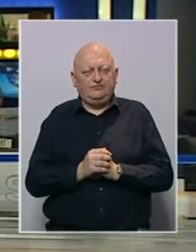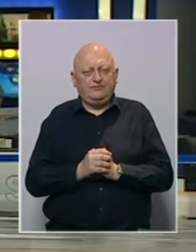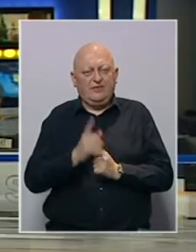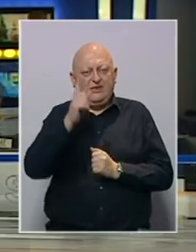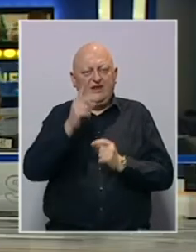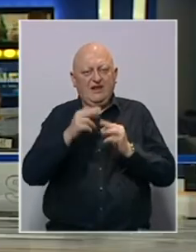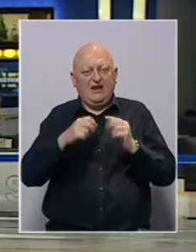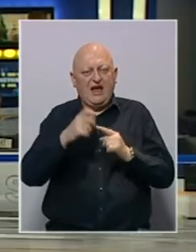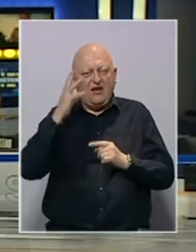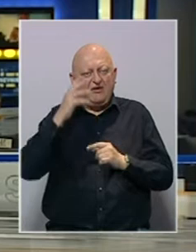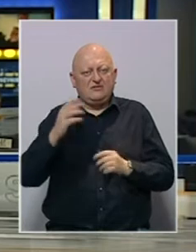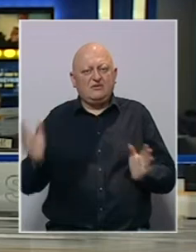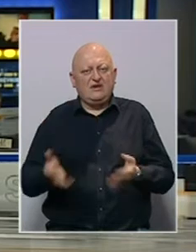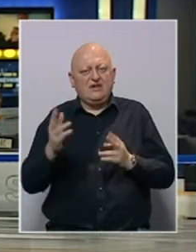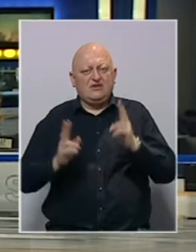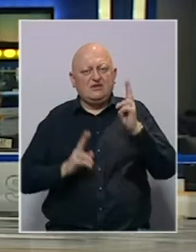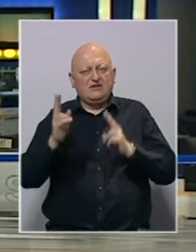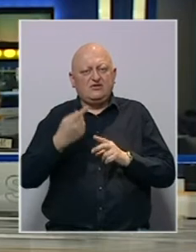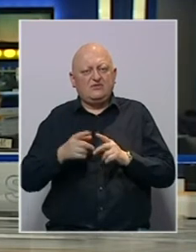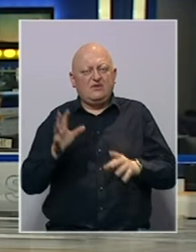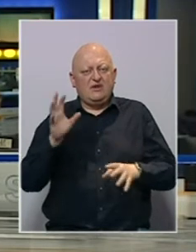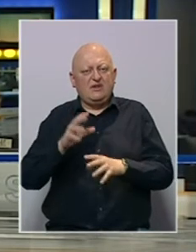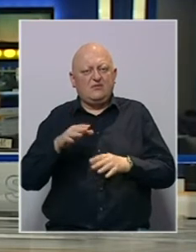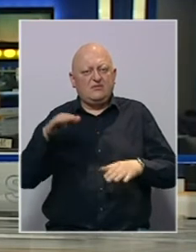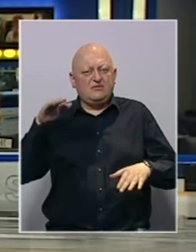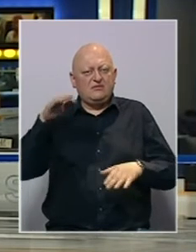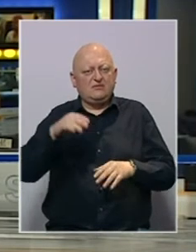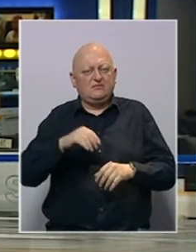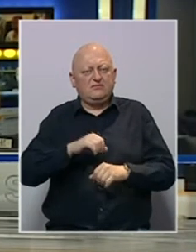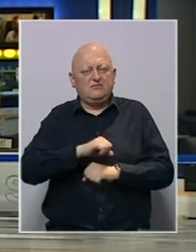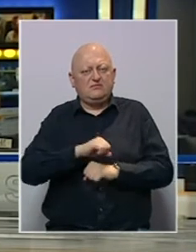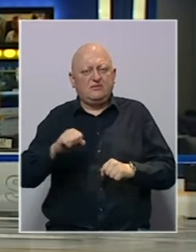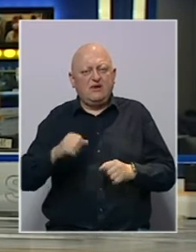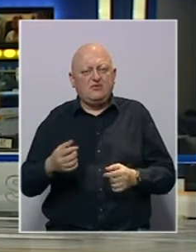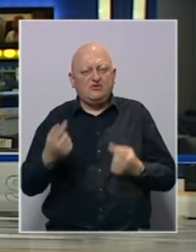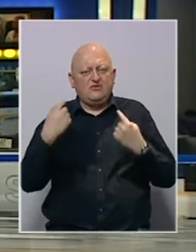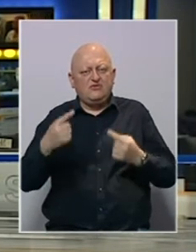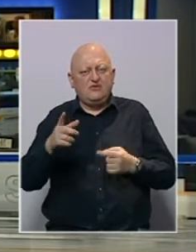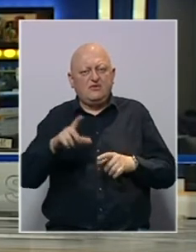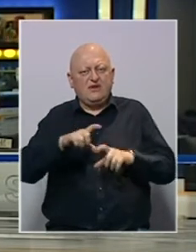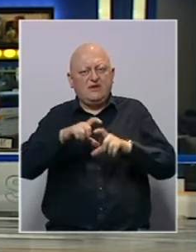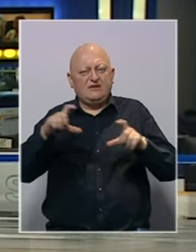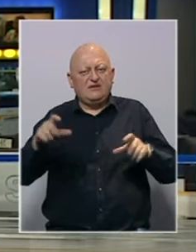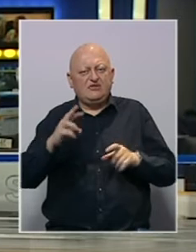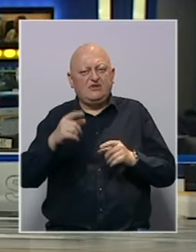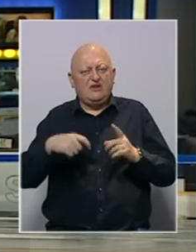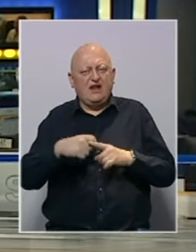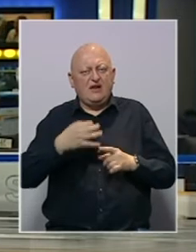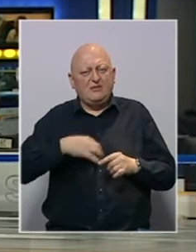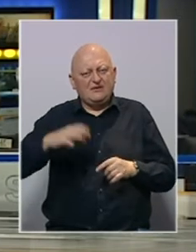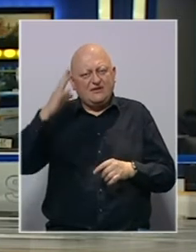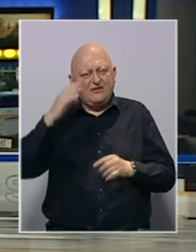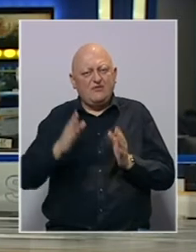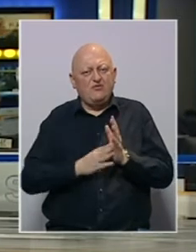Iračka vlada održala je žurnu sjednicu nakon napada dronovim napunjenim eksplozivom na rezidenciju iračkog